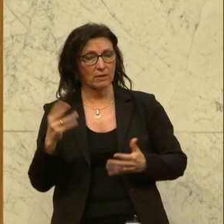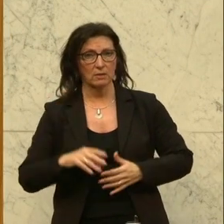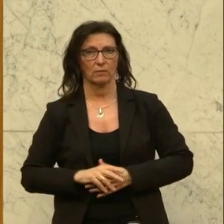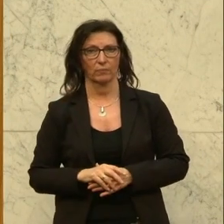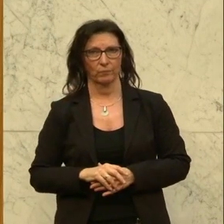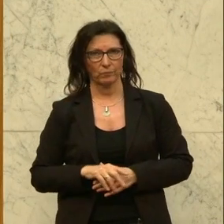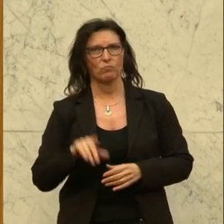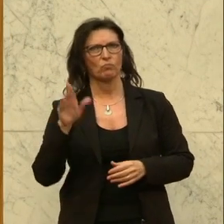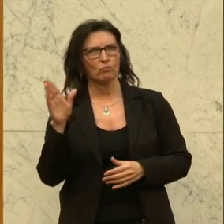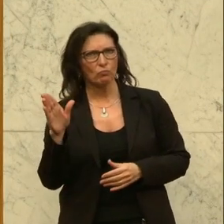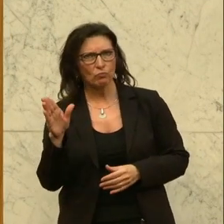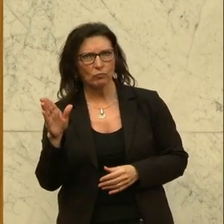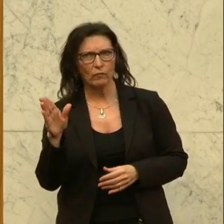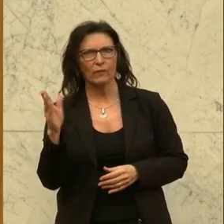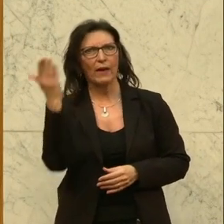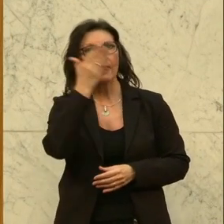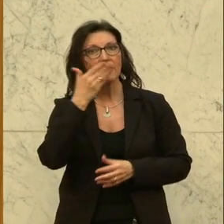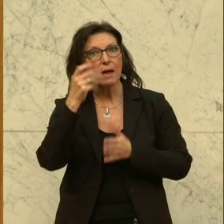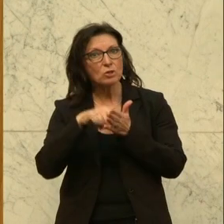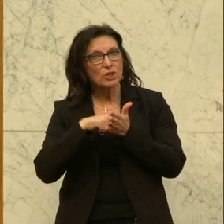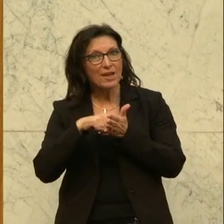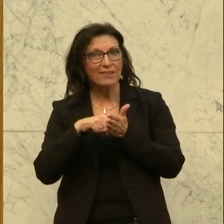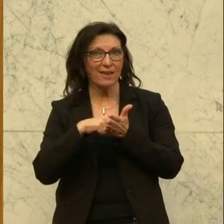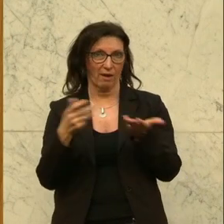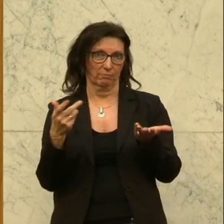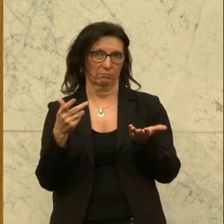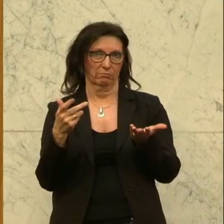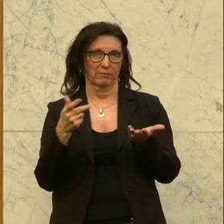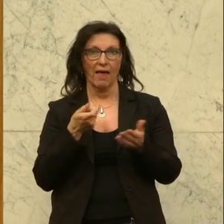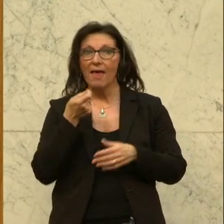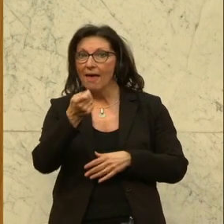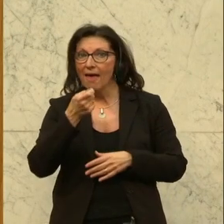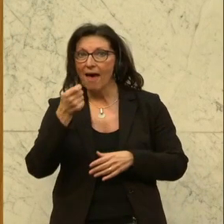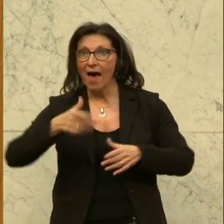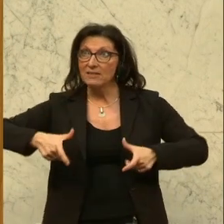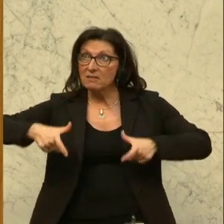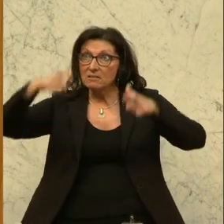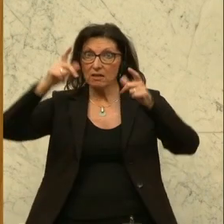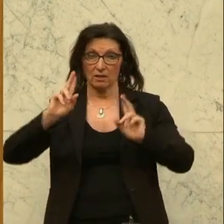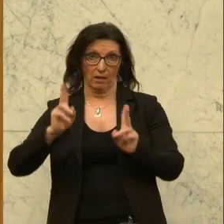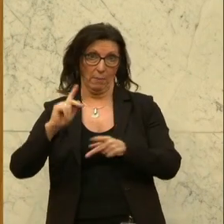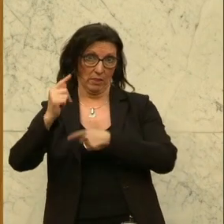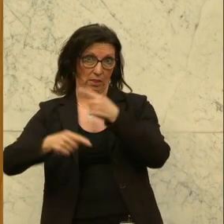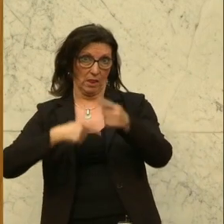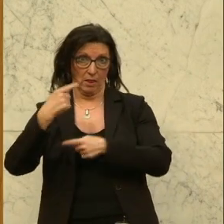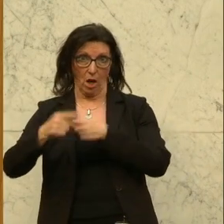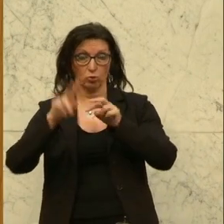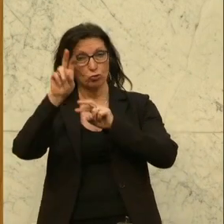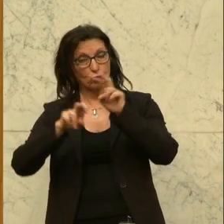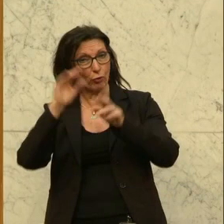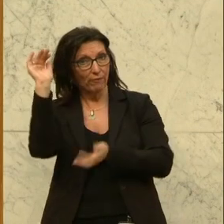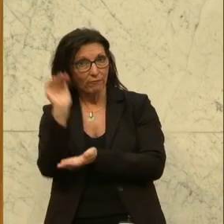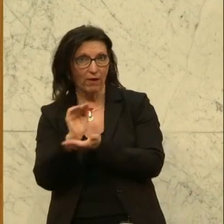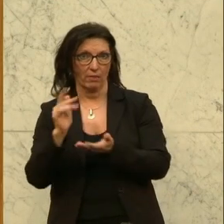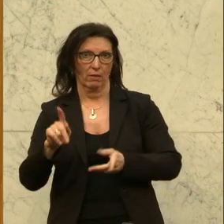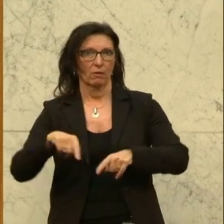dass sie in thermische Sanierungen und dass sie in Heizkesseltausch investieren können, steuerbegünstigt investieren können, was